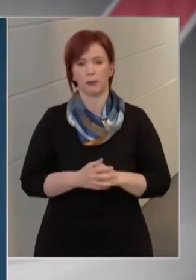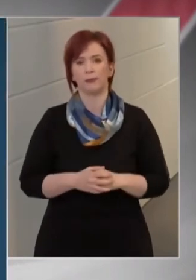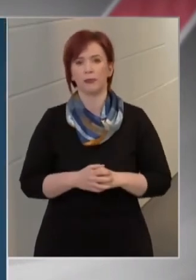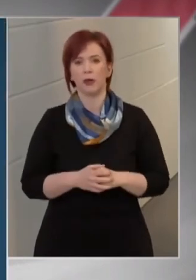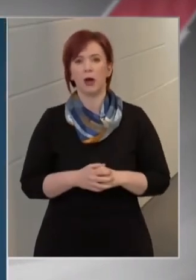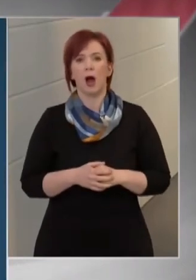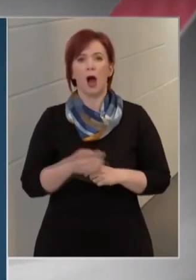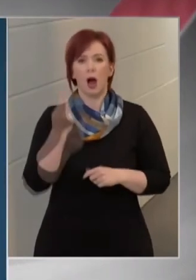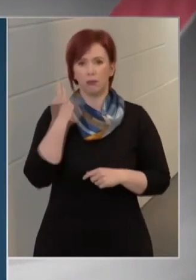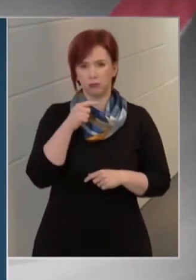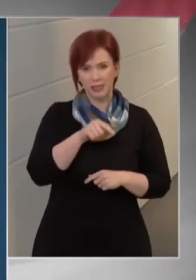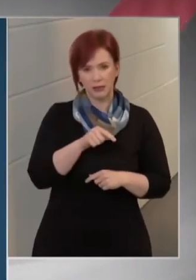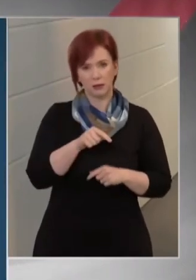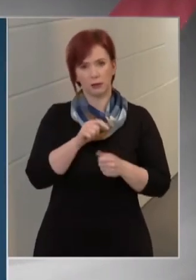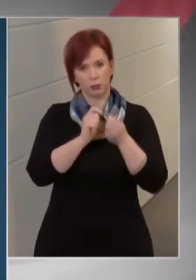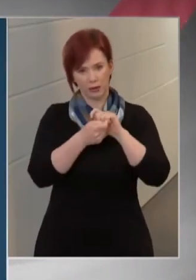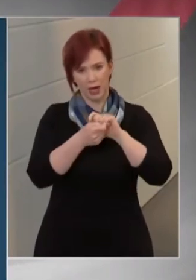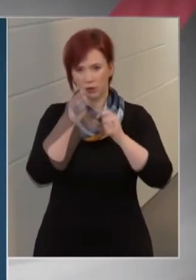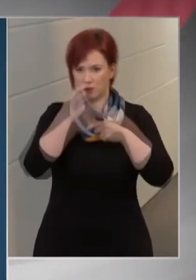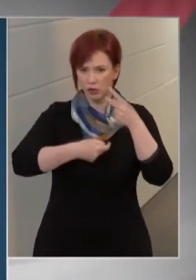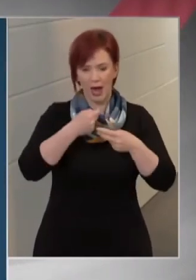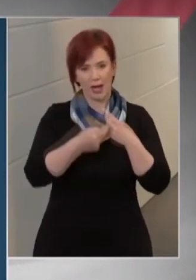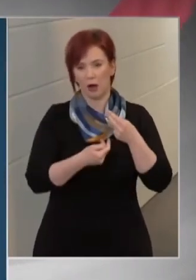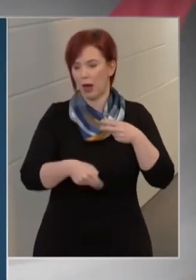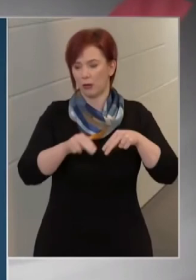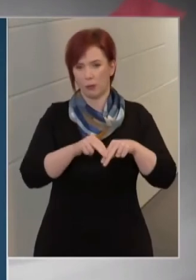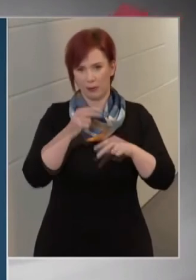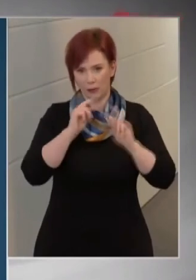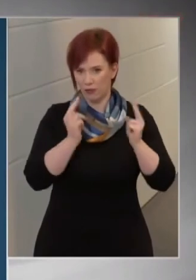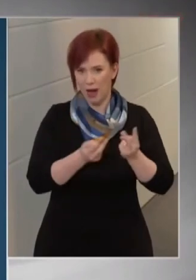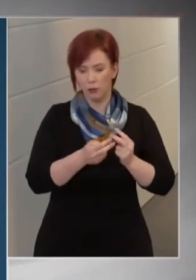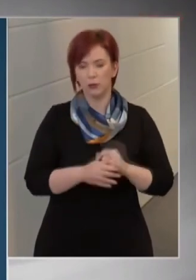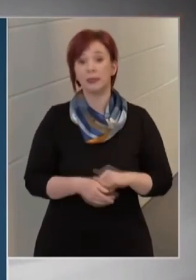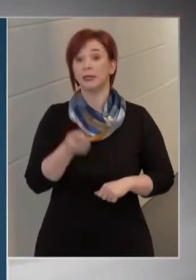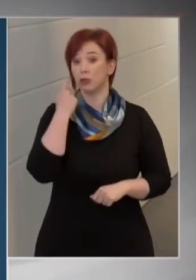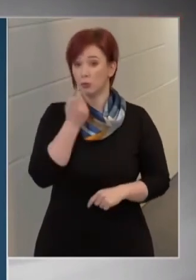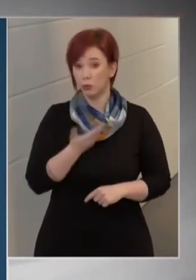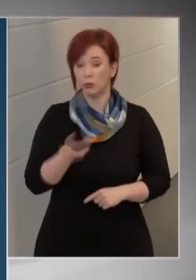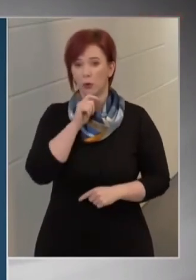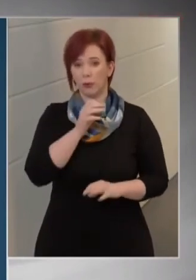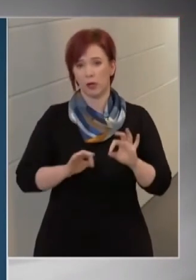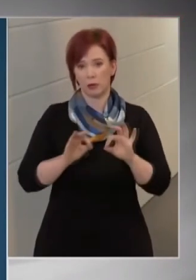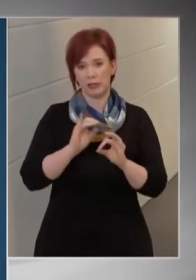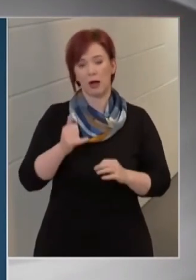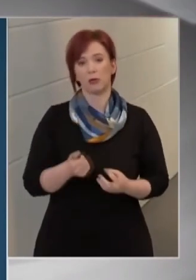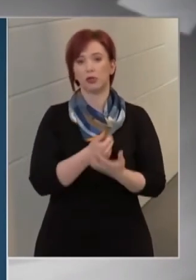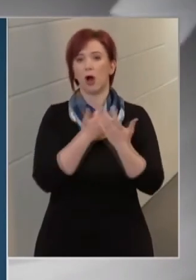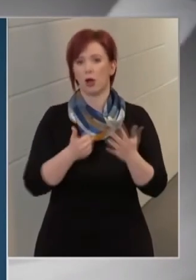vizsgálják a legtöbben a világban. Tudjuk azt, hogy Magyarországon is 69